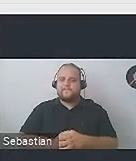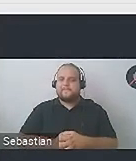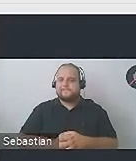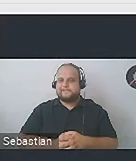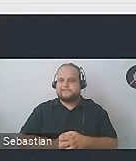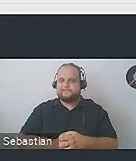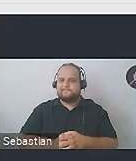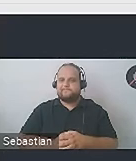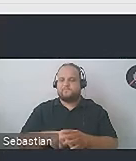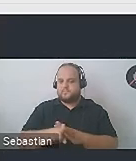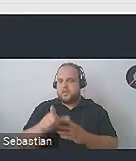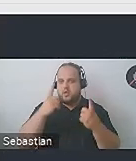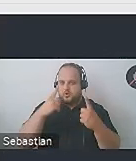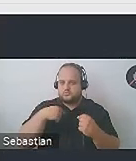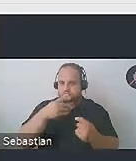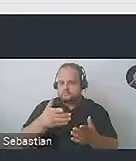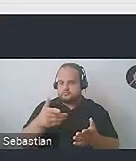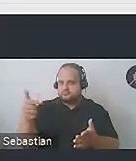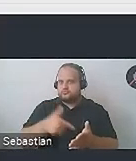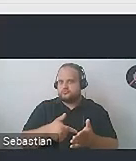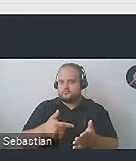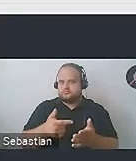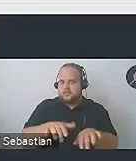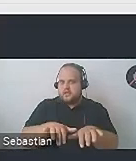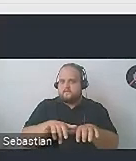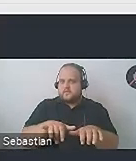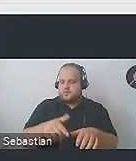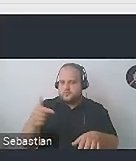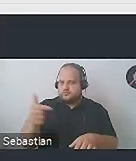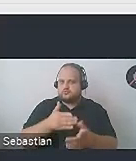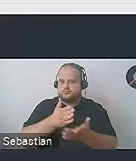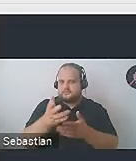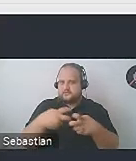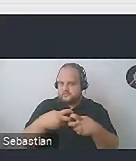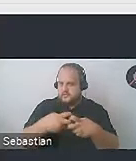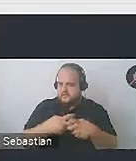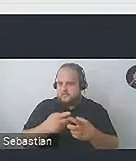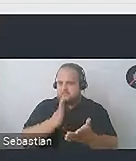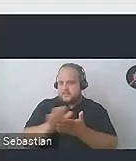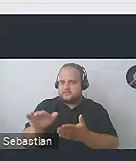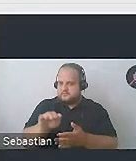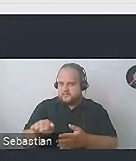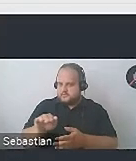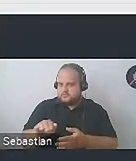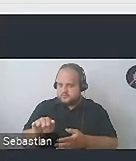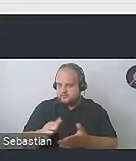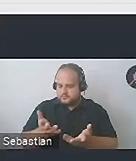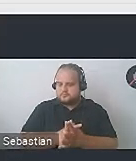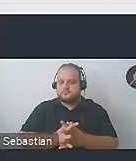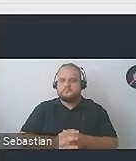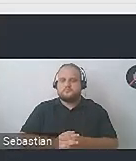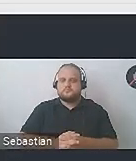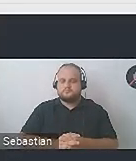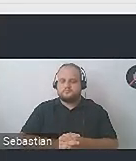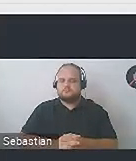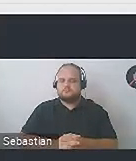osób należy zapewnić na przykład dostęp z klawiatury do strony internetowej, żeby nie trzeba było samą myszką jeździć po stronie,